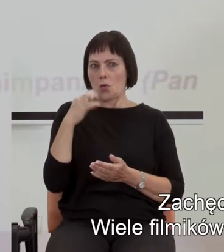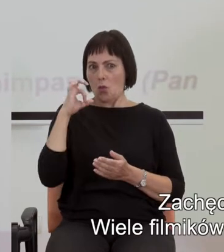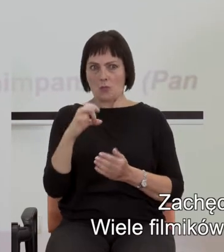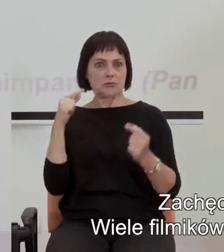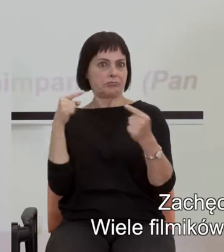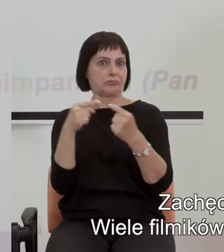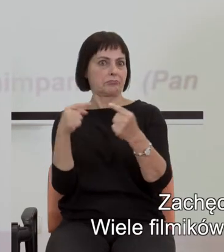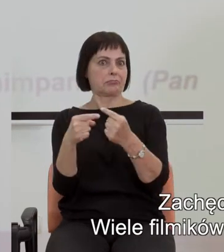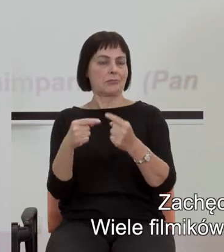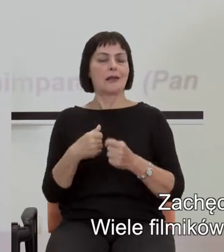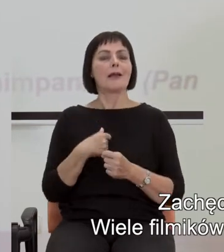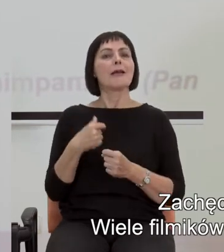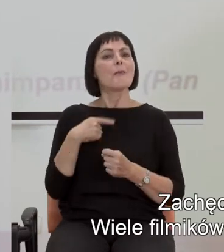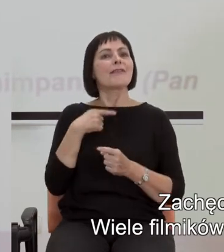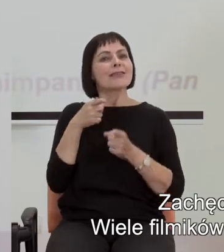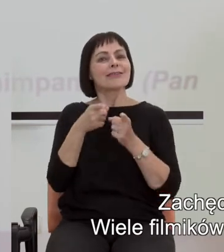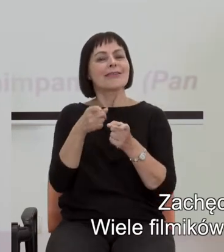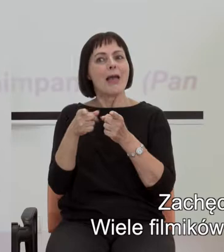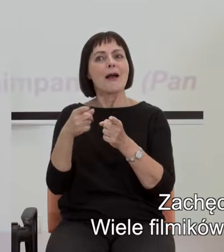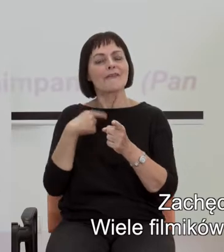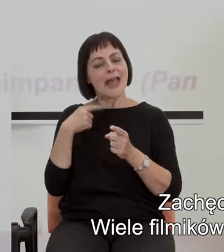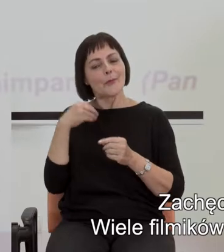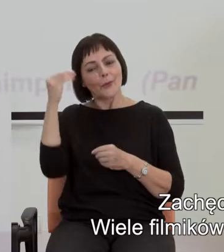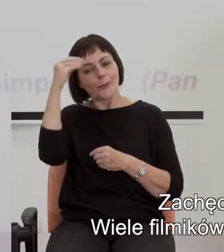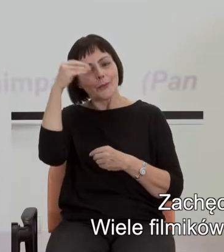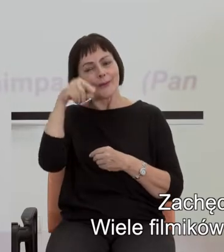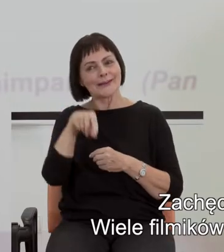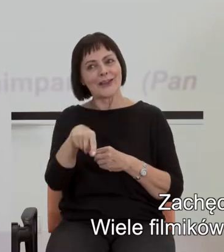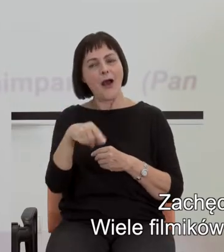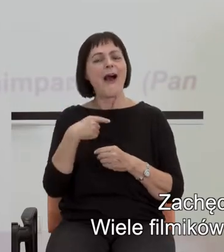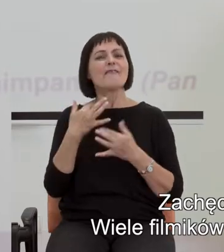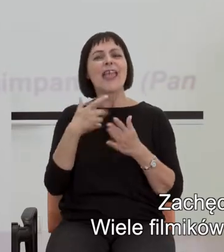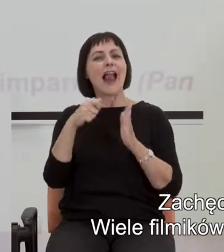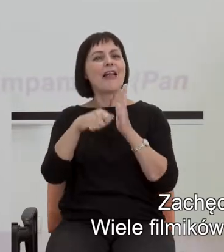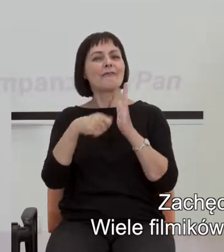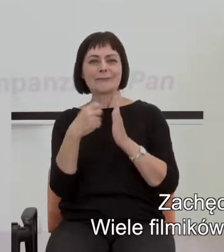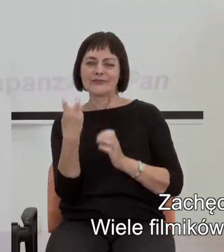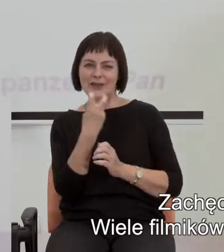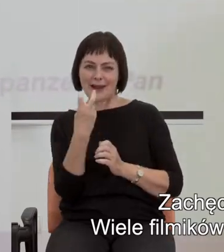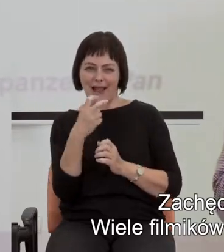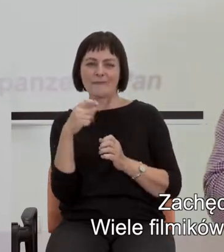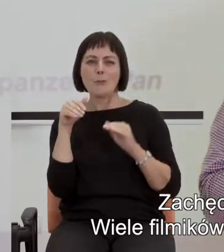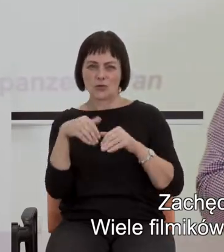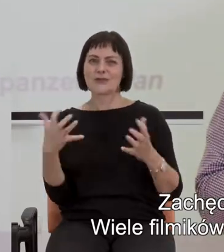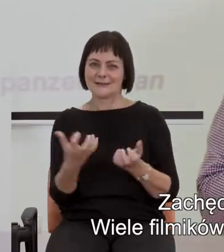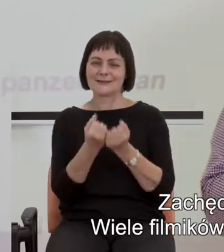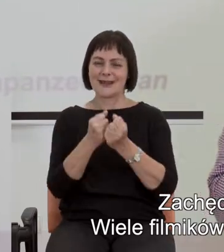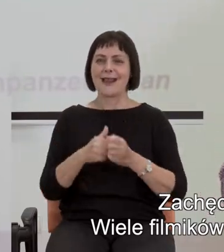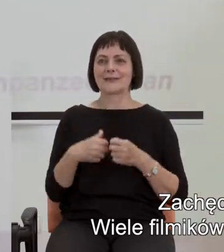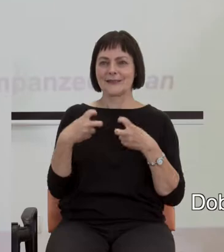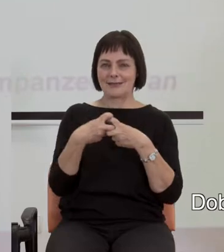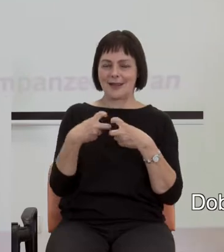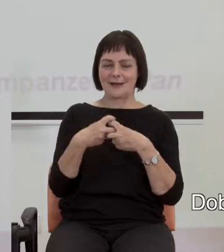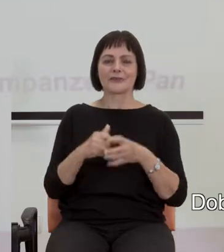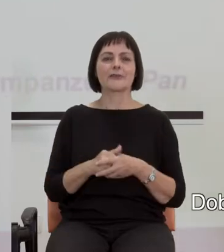Zachęcam Państwa do studiowania tych rzeczy. Wiele filmików bardzo ciekawych można na ten temat znaleźć.